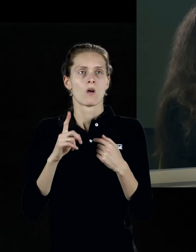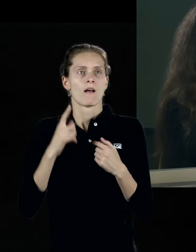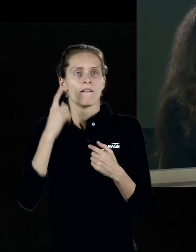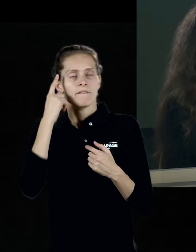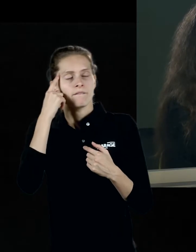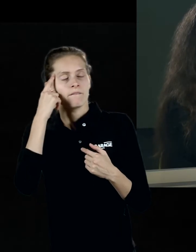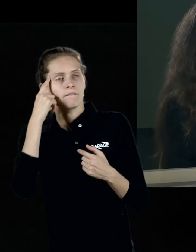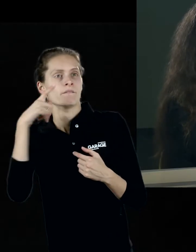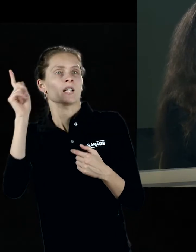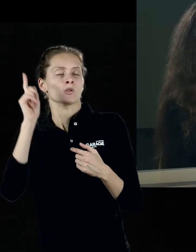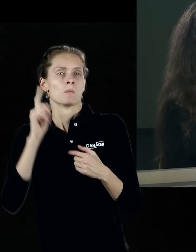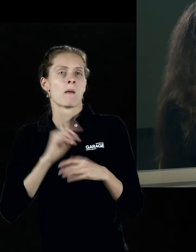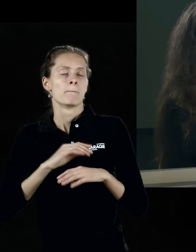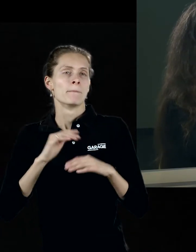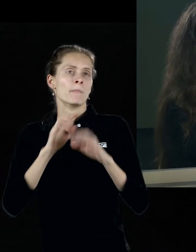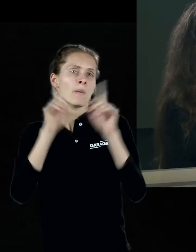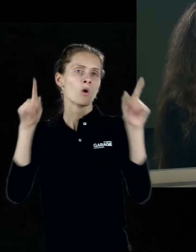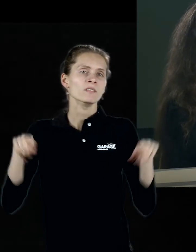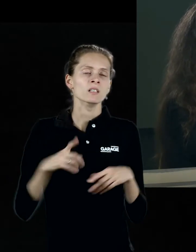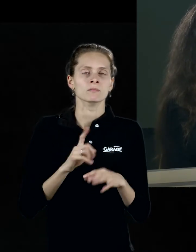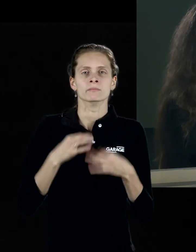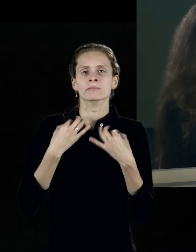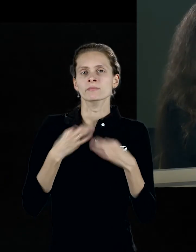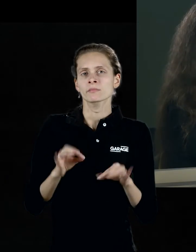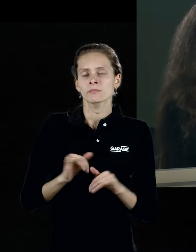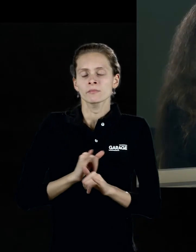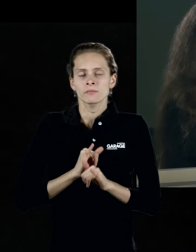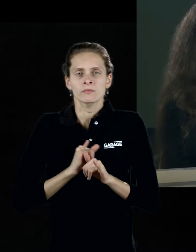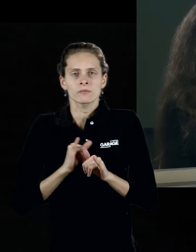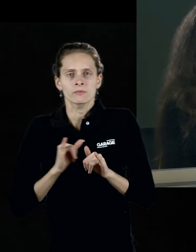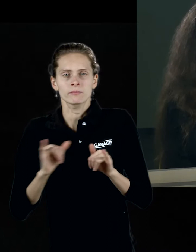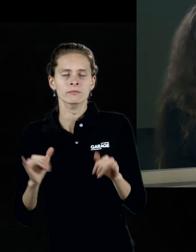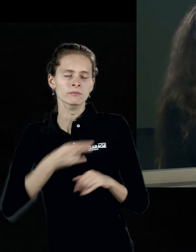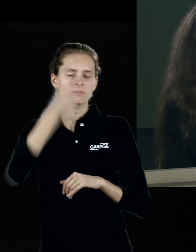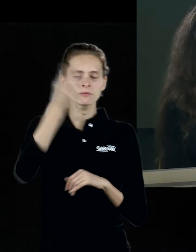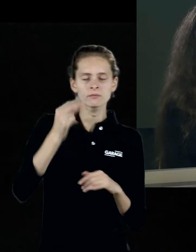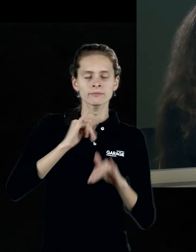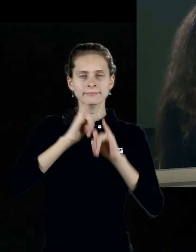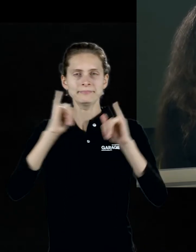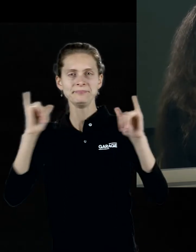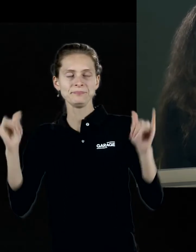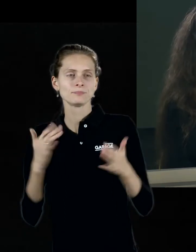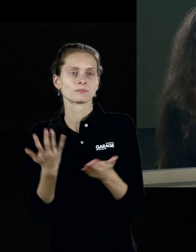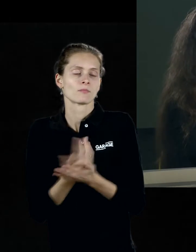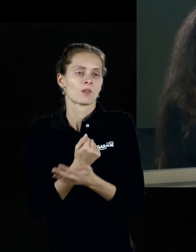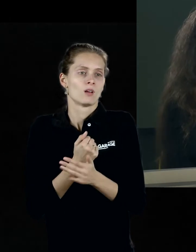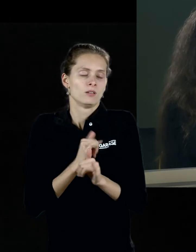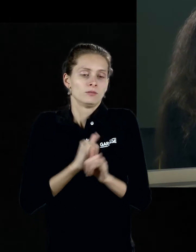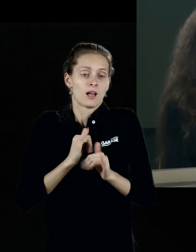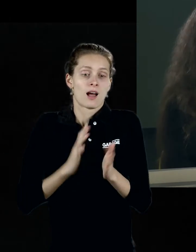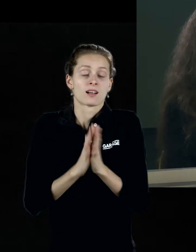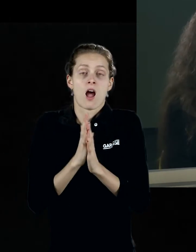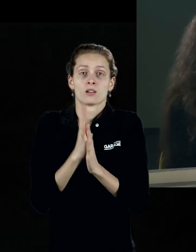сконструированное произведение, а произведение, которое позволяет, как бы, разрастается само забор, разрастается как орнамент, разрастается как кристалл,